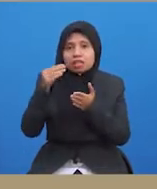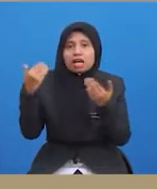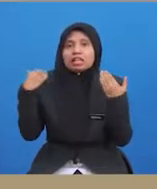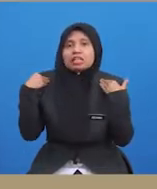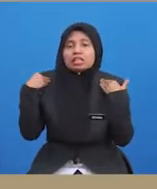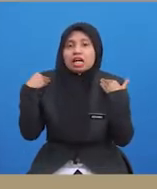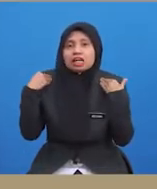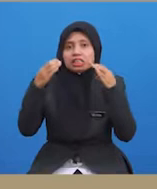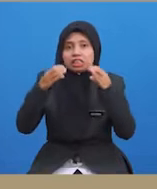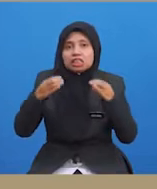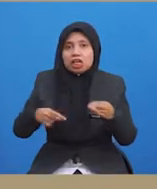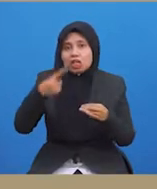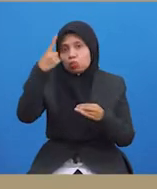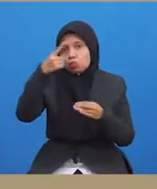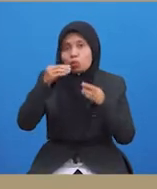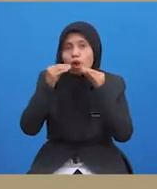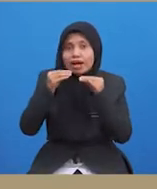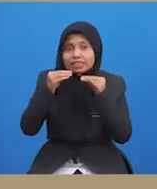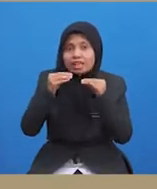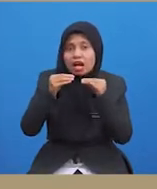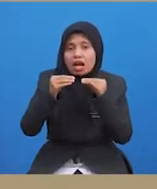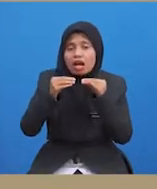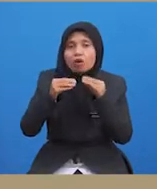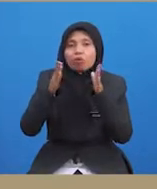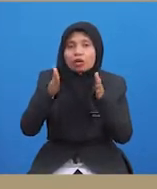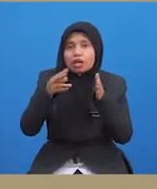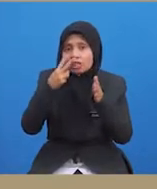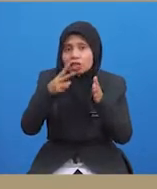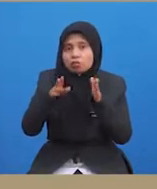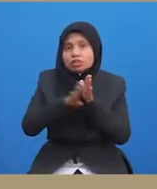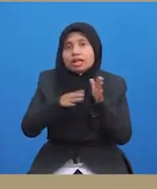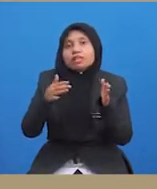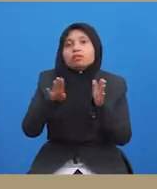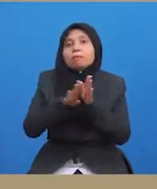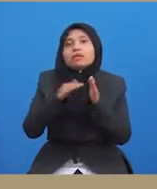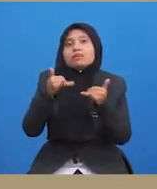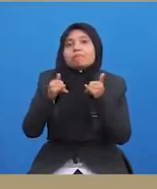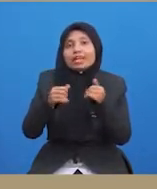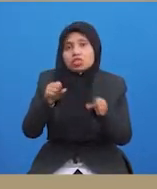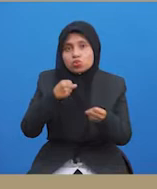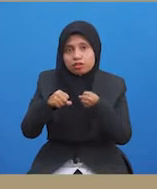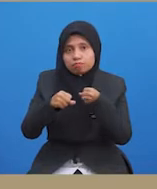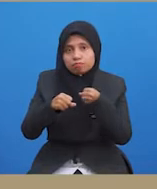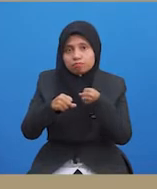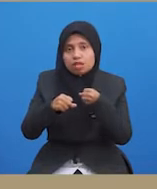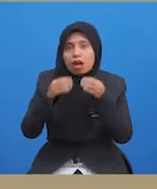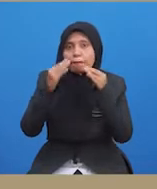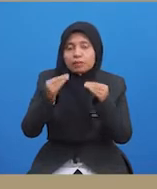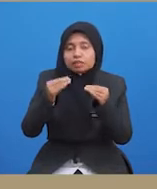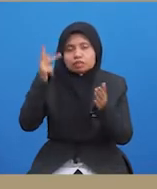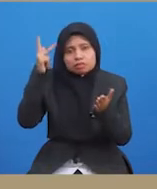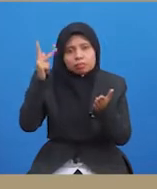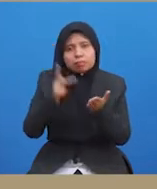modul yang mengajak etika penonton dan pemain dalam sukan. Dengan pengajaran secara